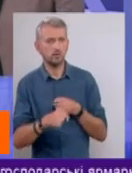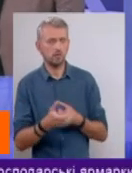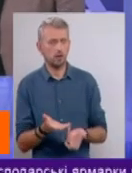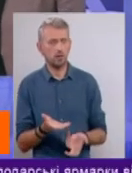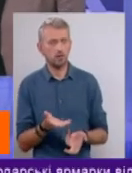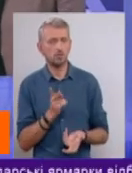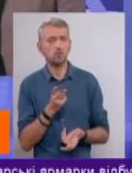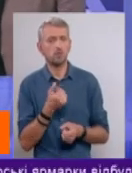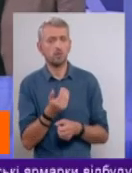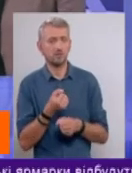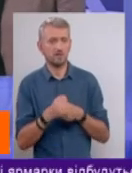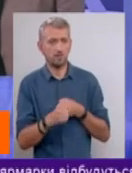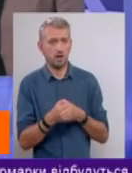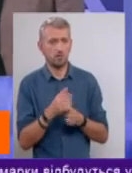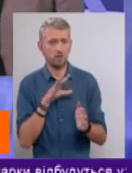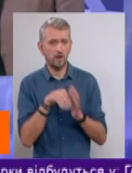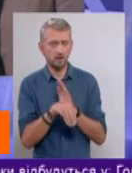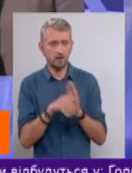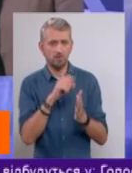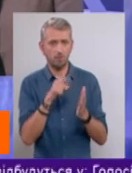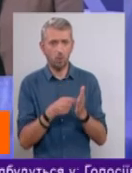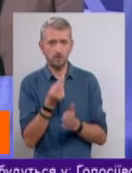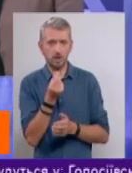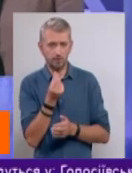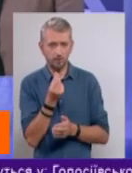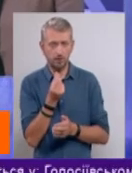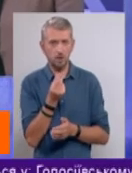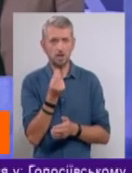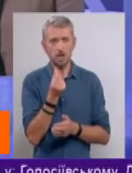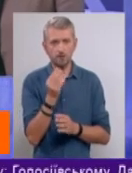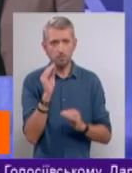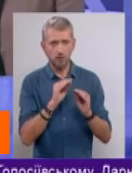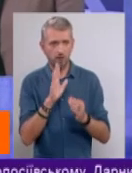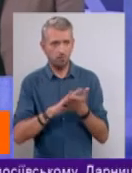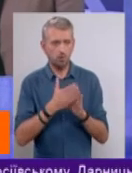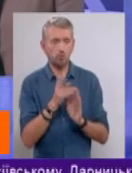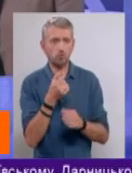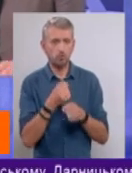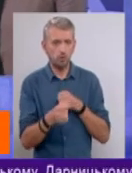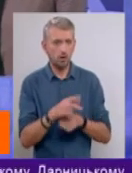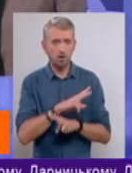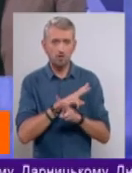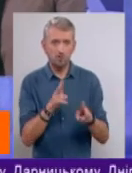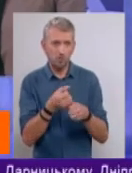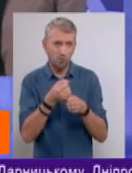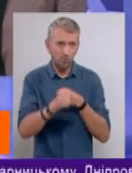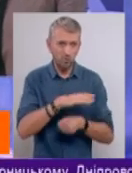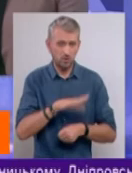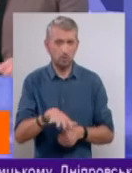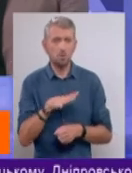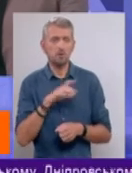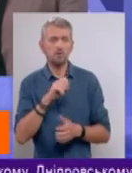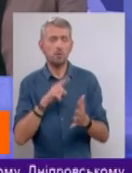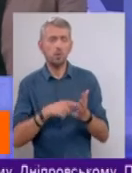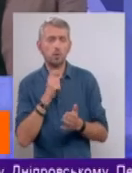Хто ж вас заставлял-то вносити вопрос тарифів, тарифообразування, в меморанд? Руки ж ніхто не викручивав. Був задан вопрос, яким